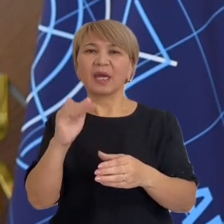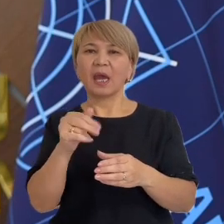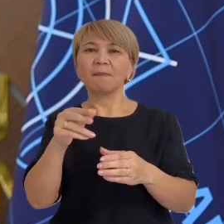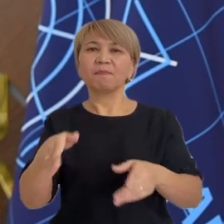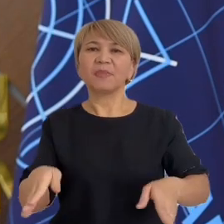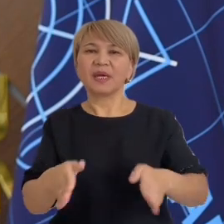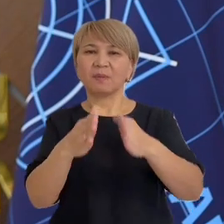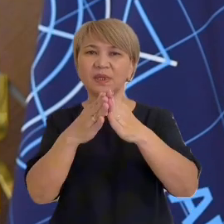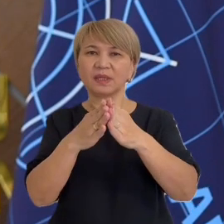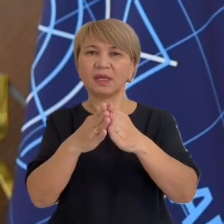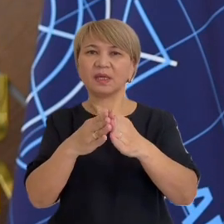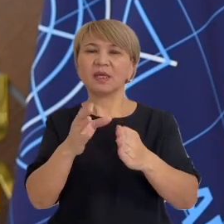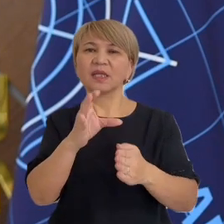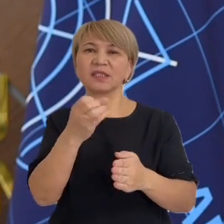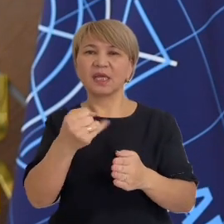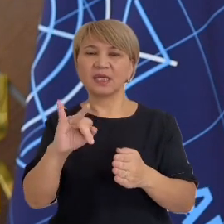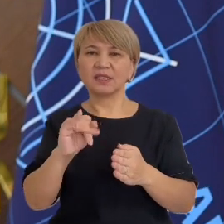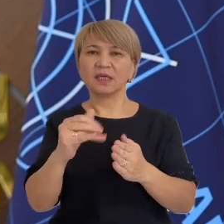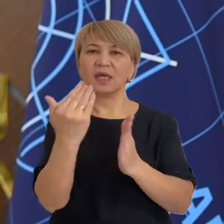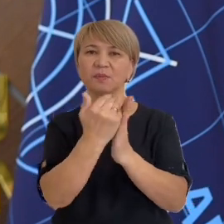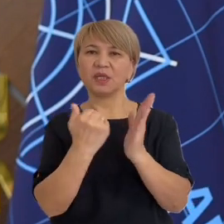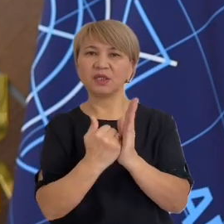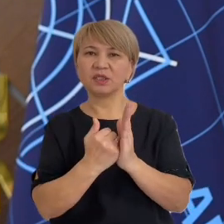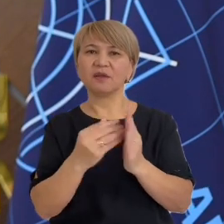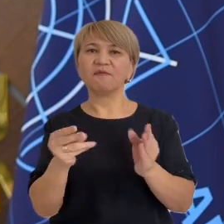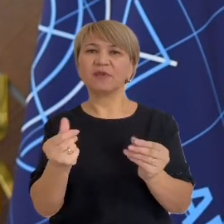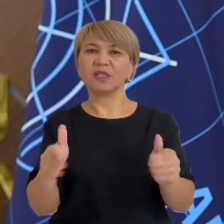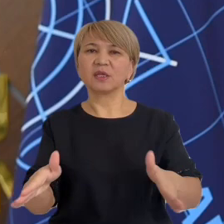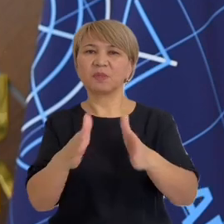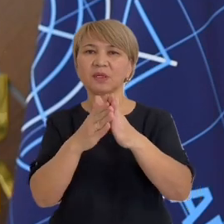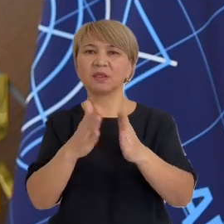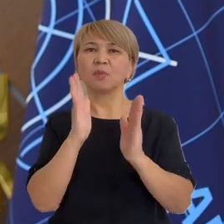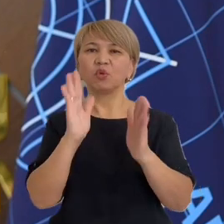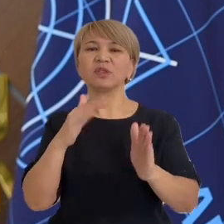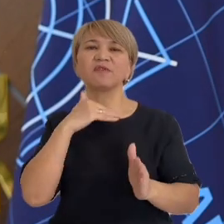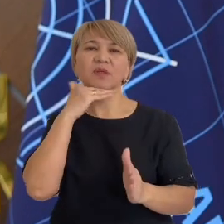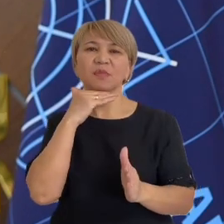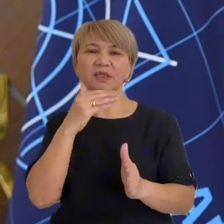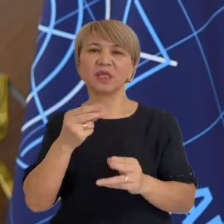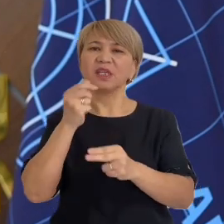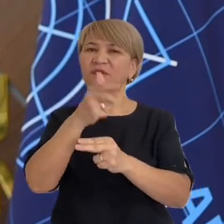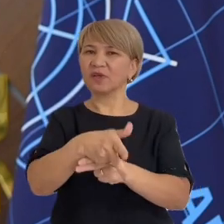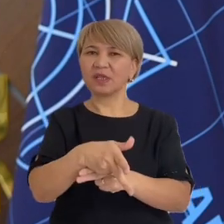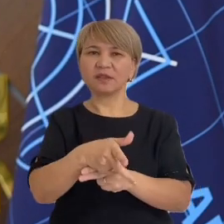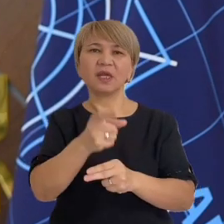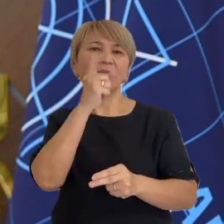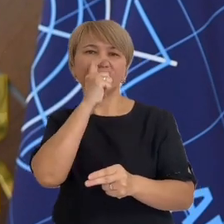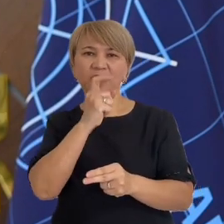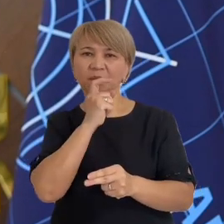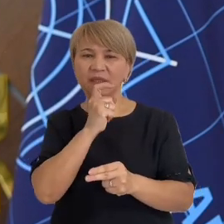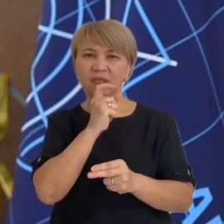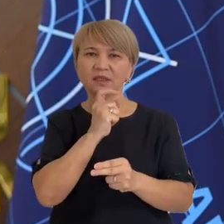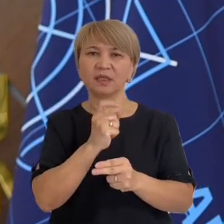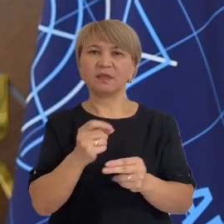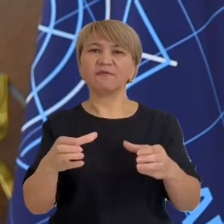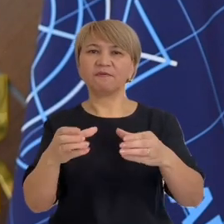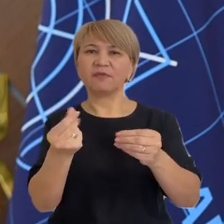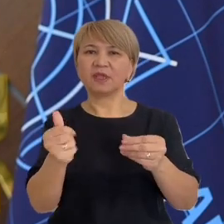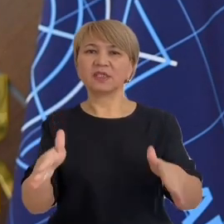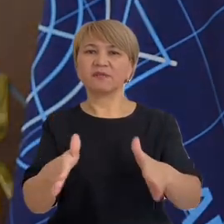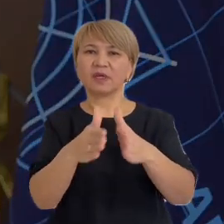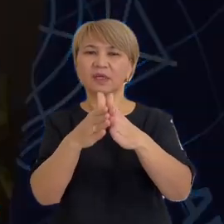на сайте АФМ опубликован перечень финансовых пирамид. Будьте бдительны и не вкладывайте свои накопления в сомнительные финансовые